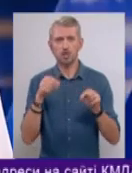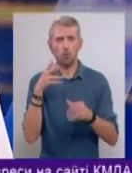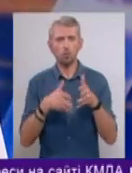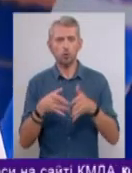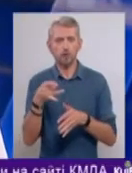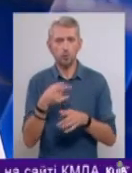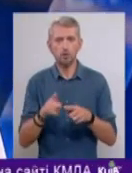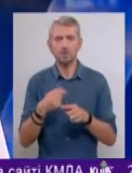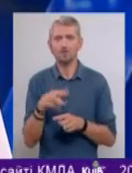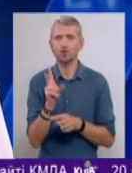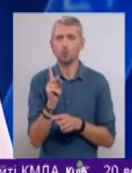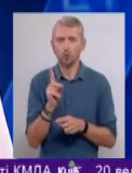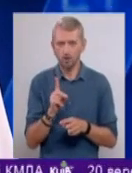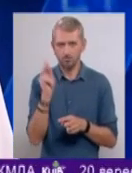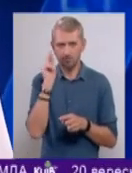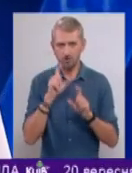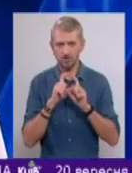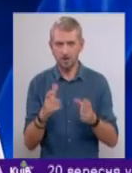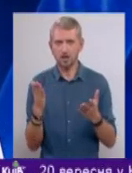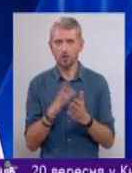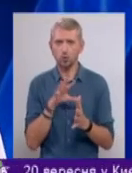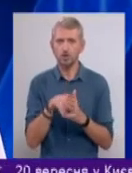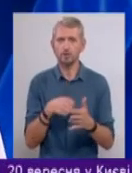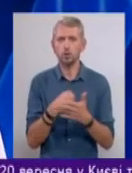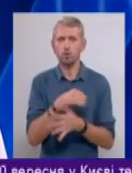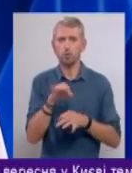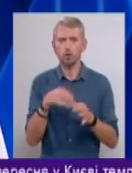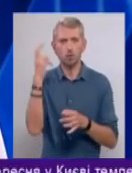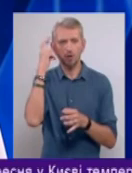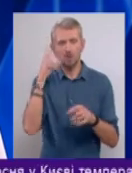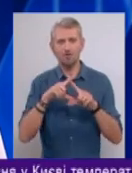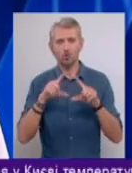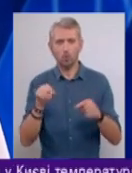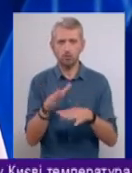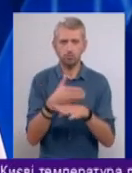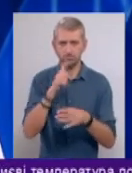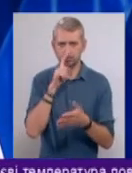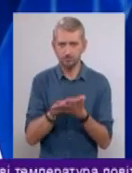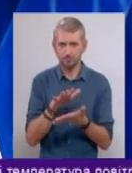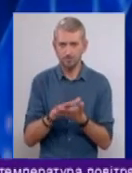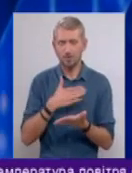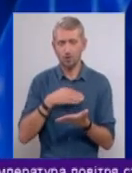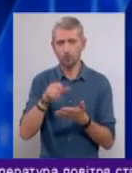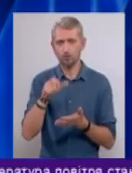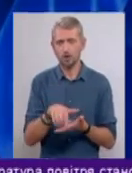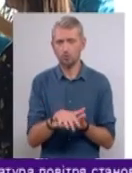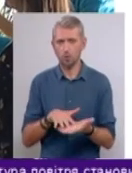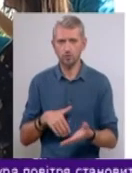району. І це вже другий загальноосвітній заклад, який долучився до проєкту «Київскул Ресайклінг». Катерина Бенько продовжить.